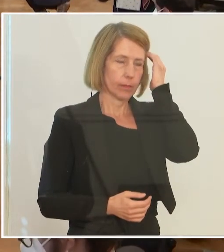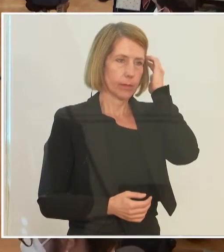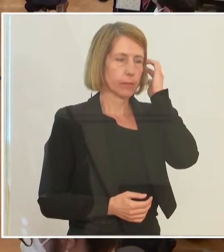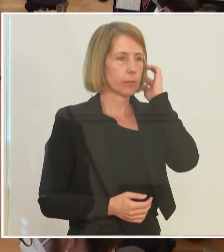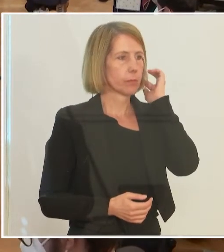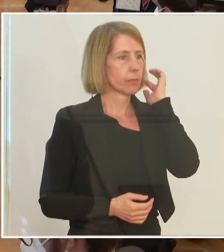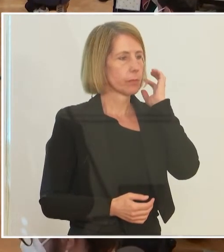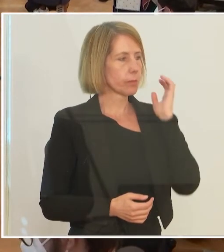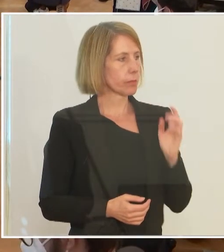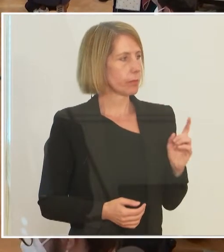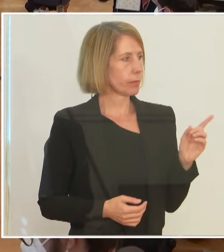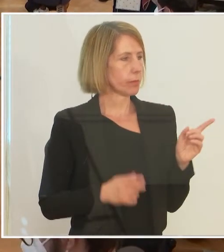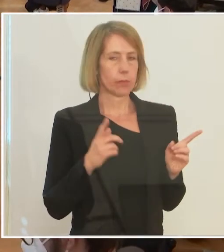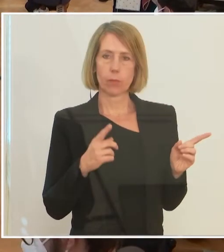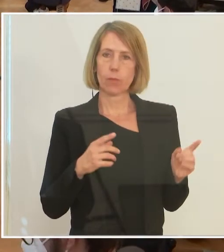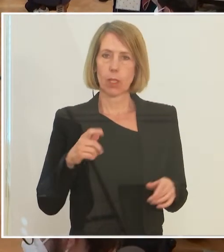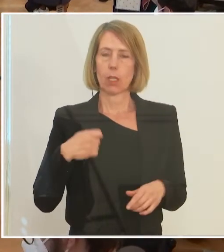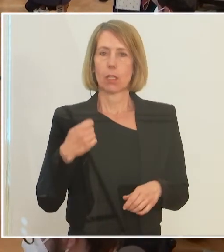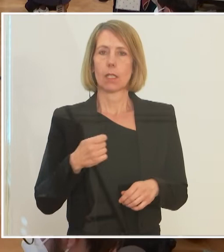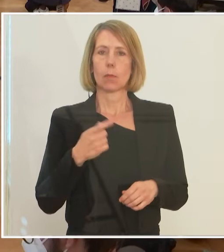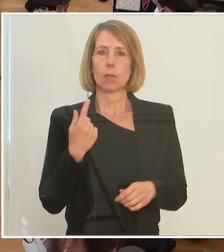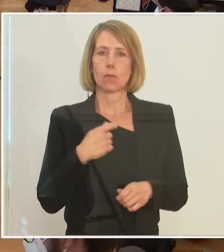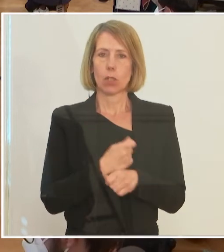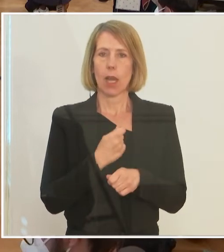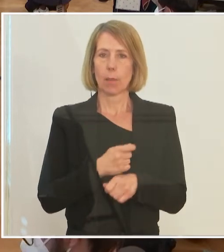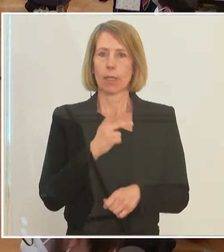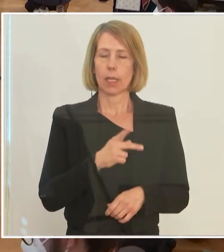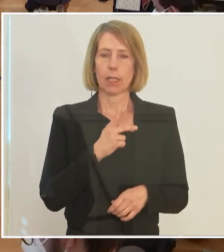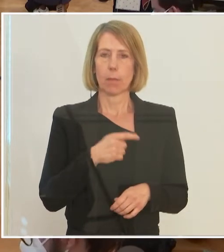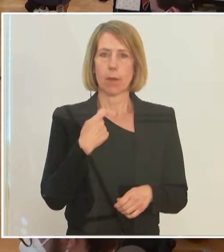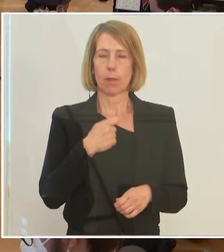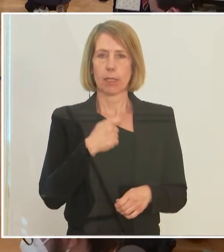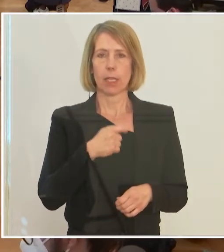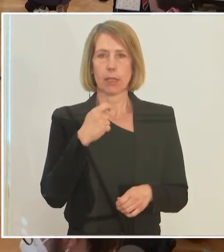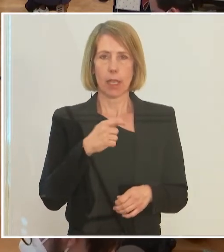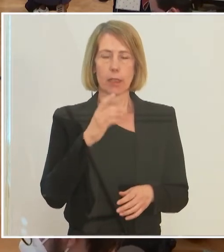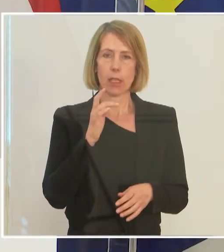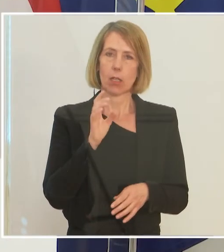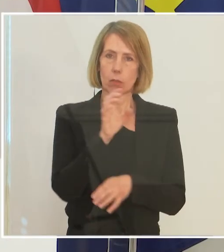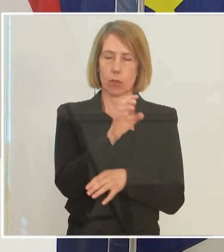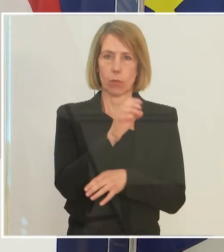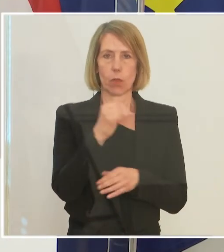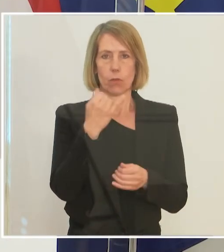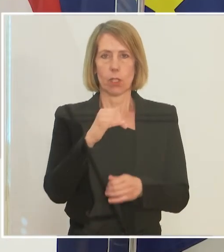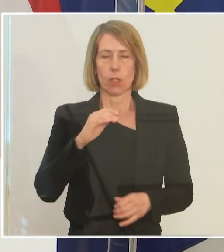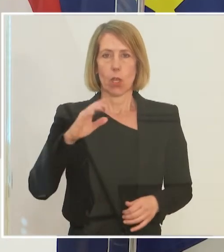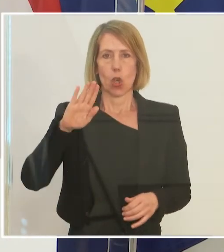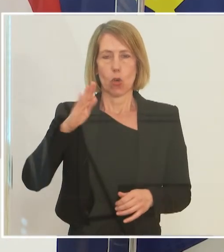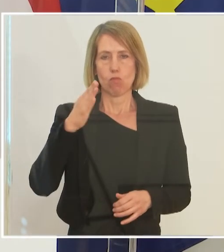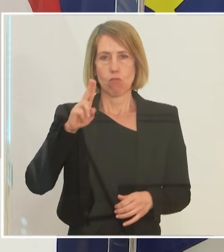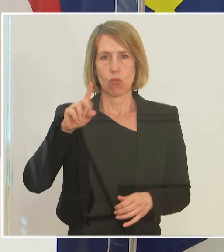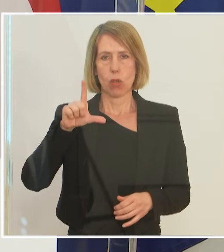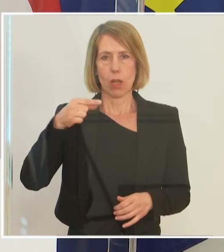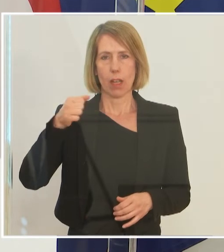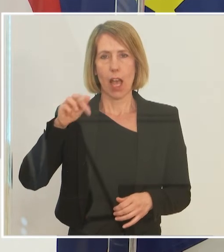Es gibt eine Kritik von der Arbeiterkammer, Frau Präsidentin. Ein bulgarischer Unternehmer schickt Mitarbeiter nach